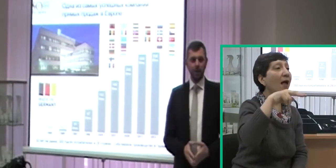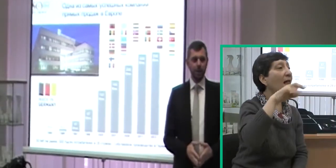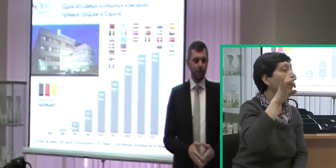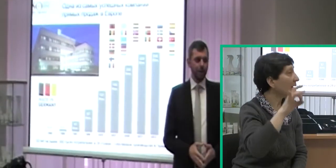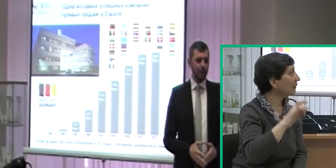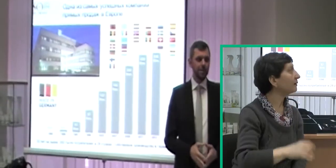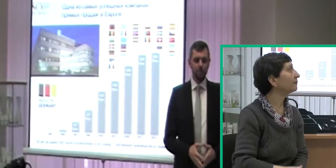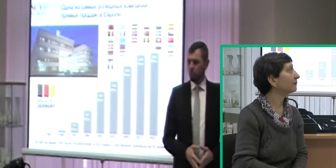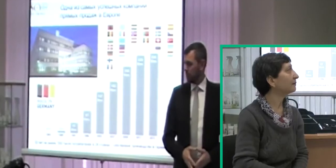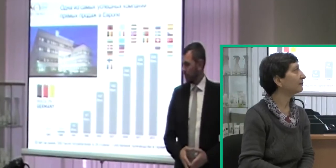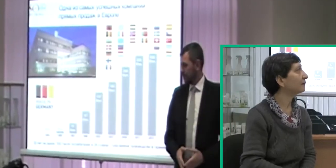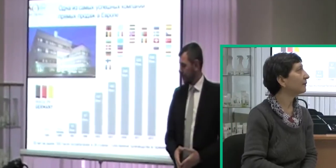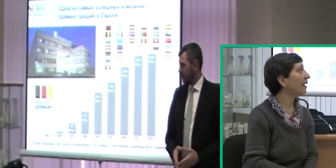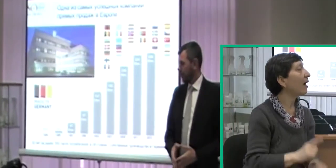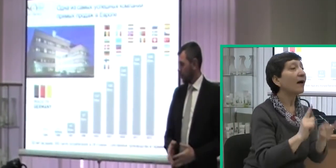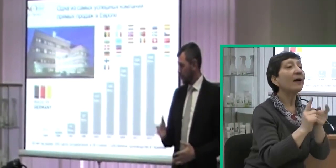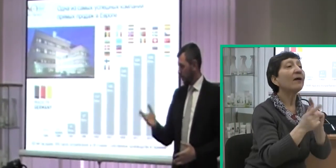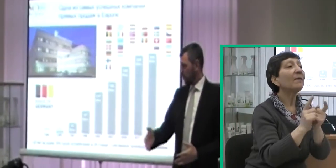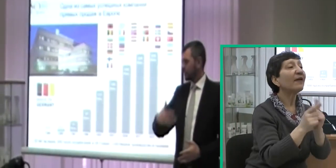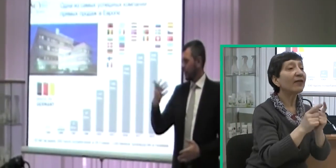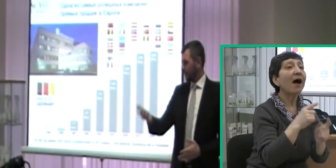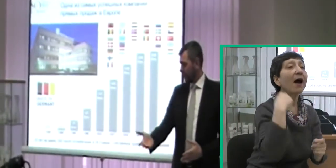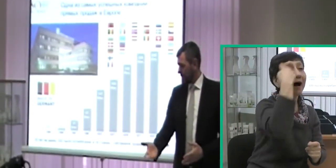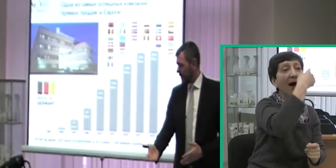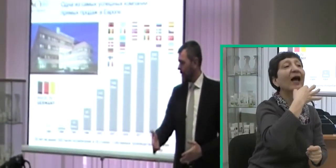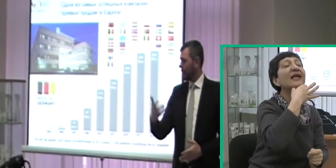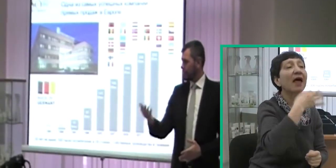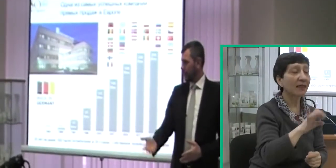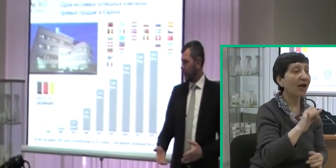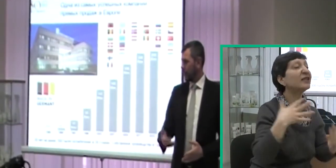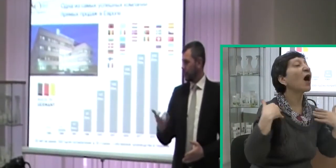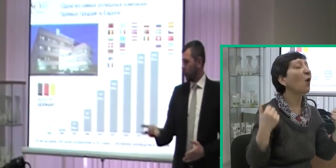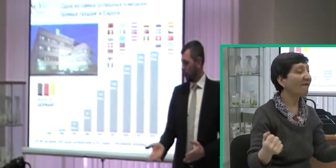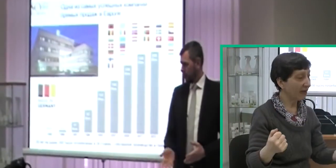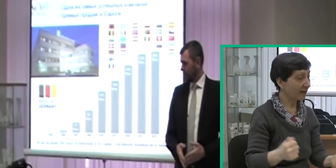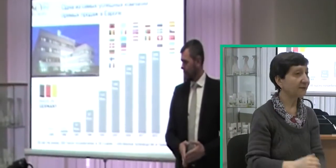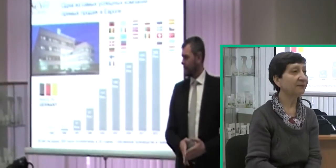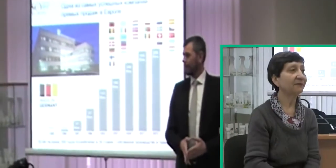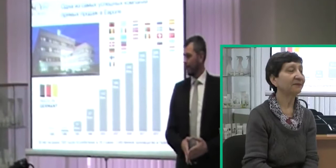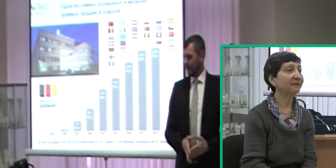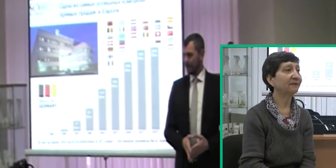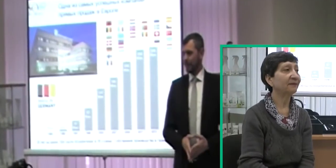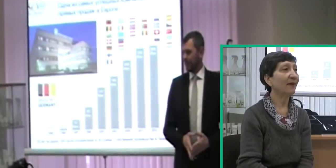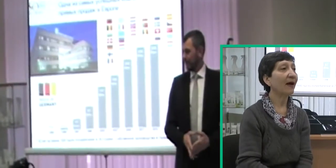Компания LR Health & Beauty. То есть переводится как LR – красота при здоровье.